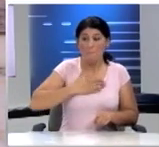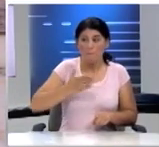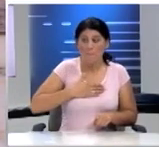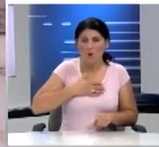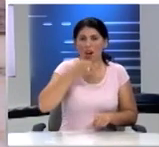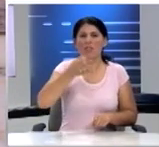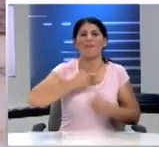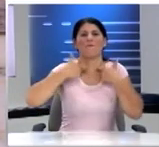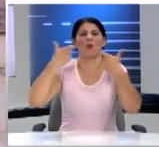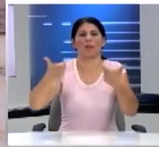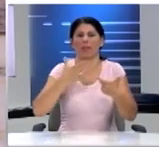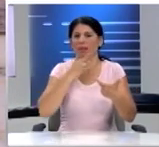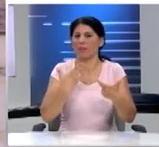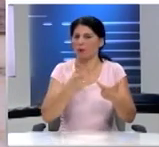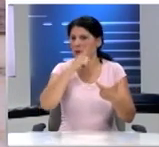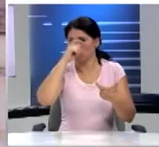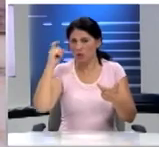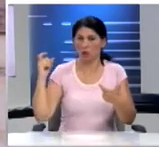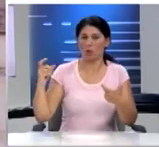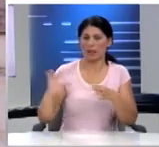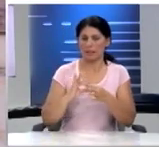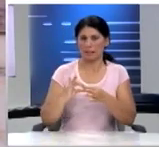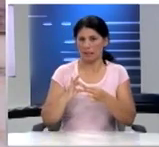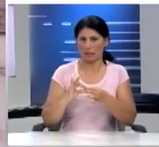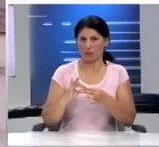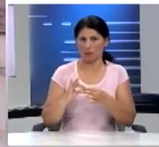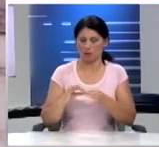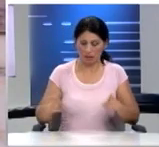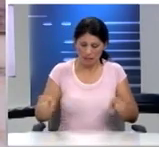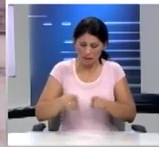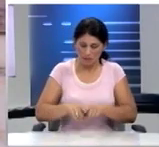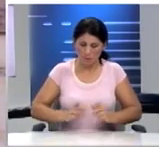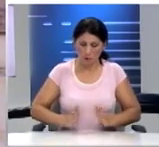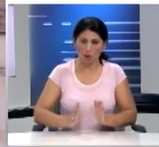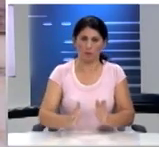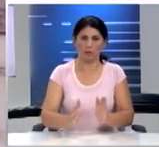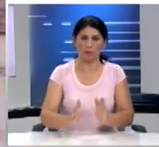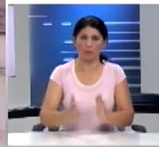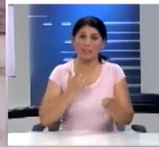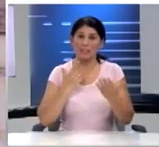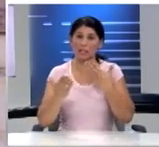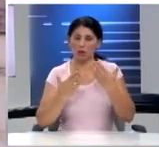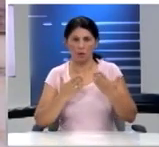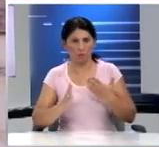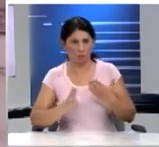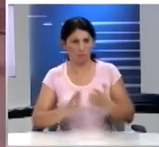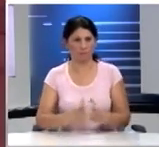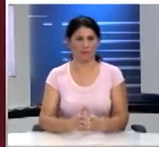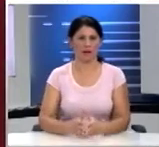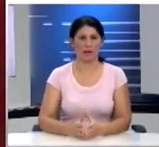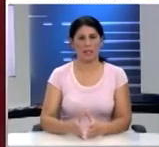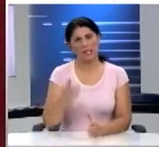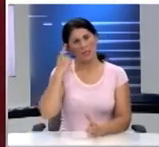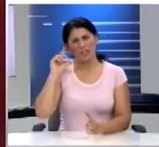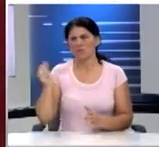έχουμε μια δυσκολία να συνεργαστούμε να συμπορευθούμε να συνεννοηθούμε Δεν